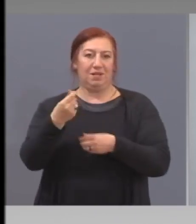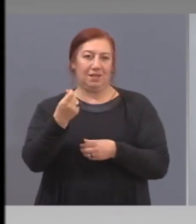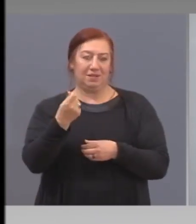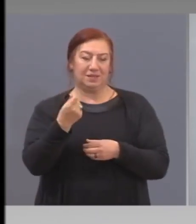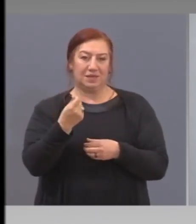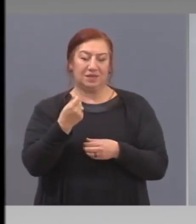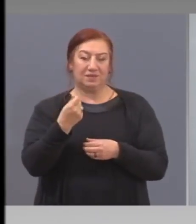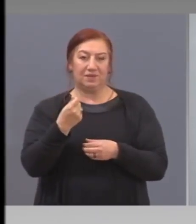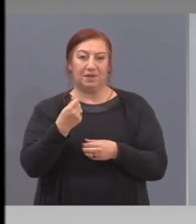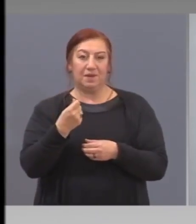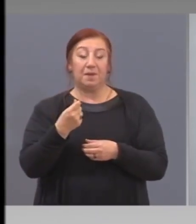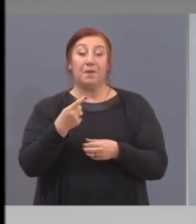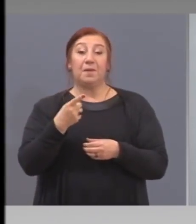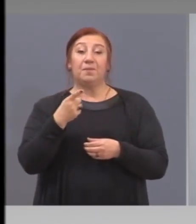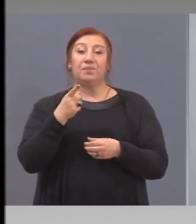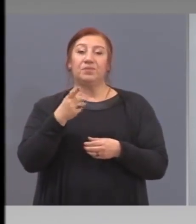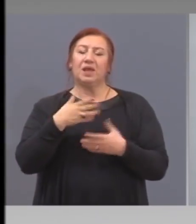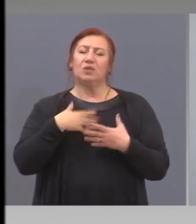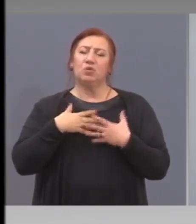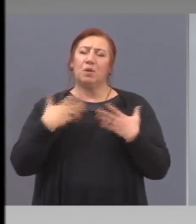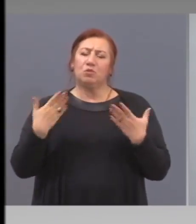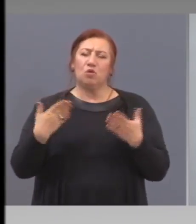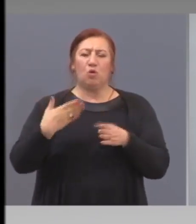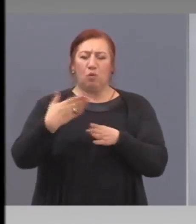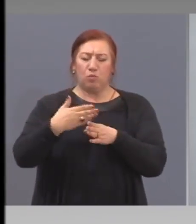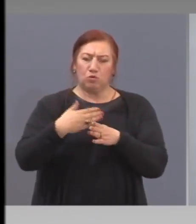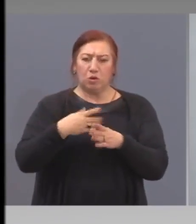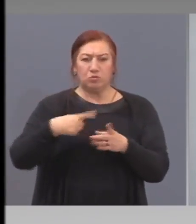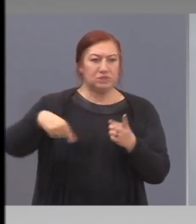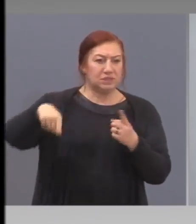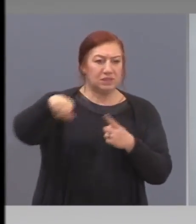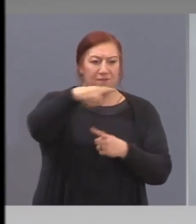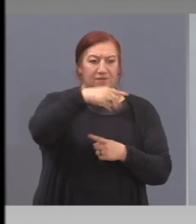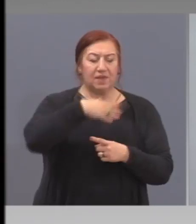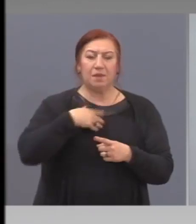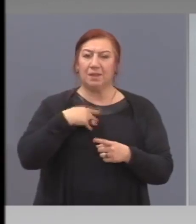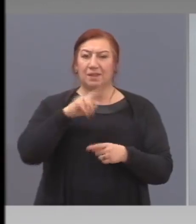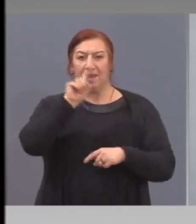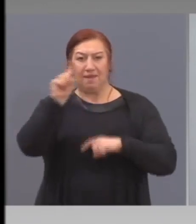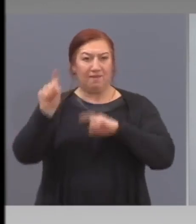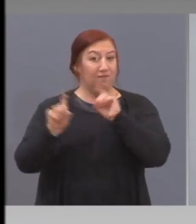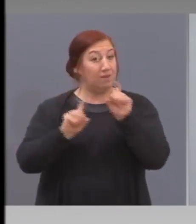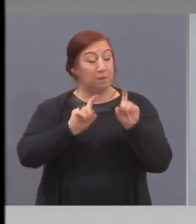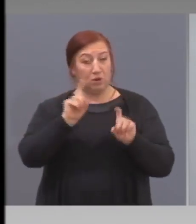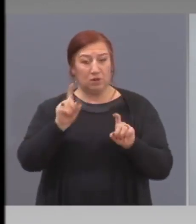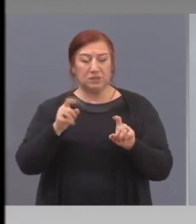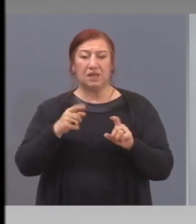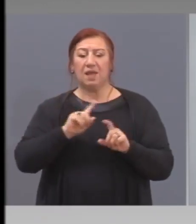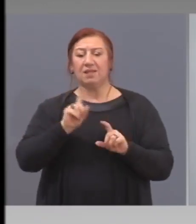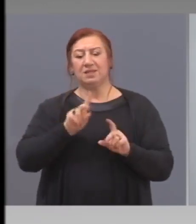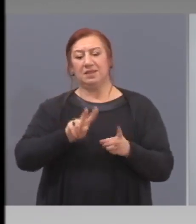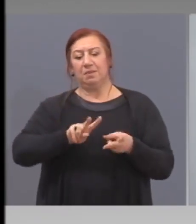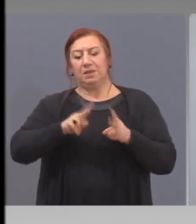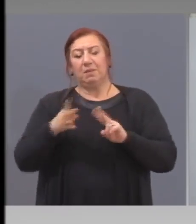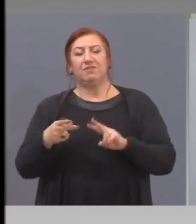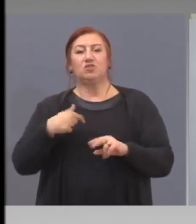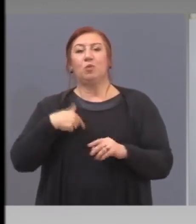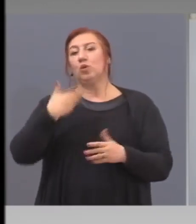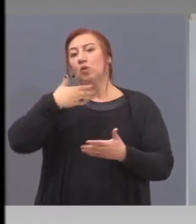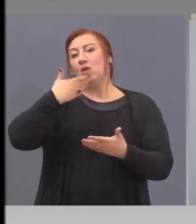Тъй като има много детайли, сигурно ще имате въпроси, а не искам да го превръщам моето изказване в